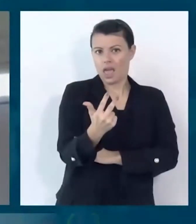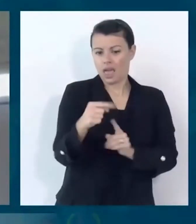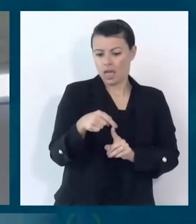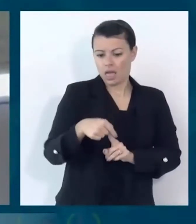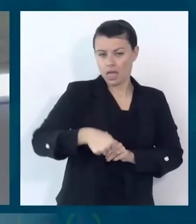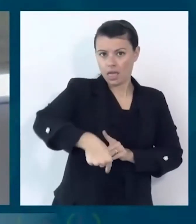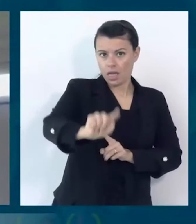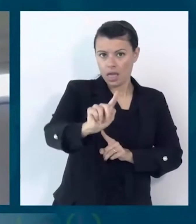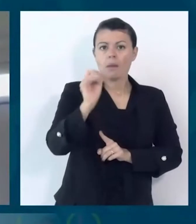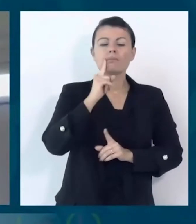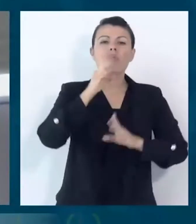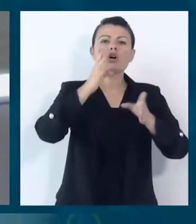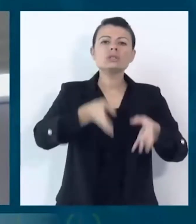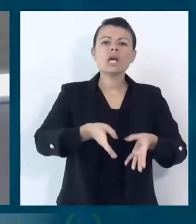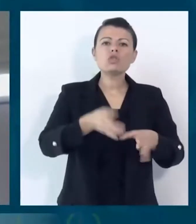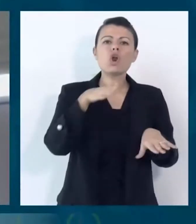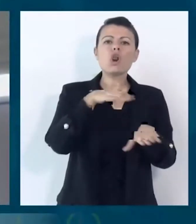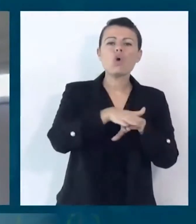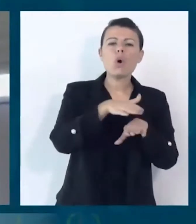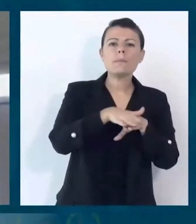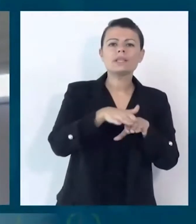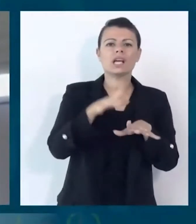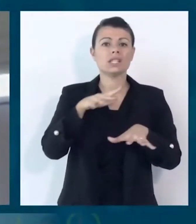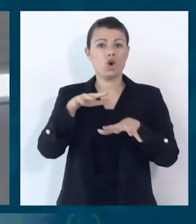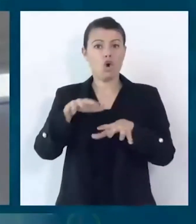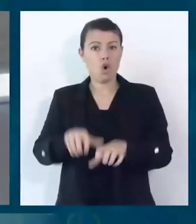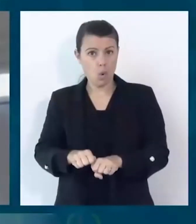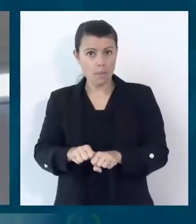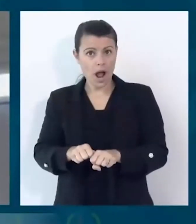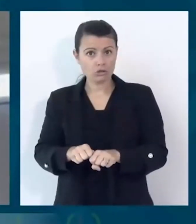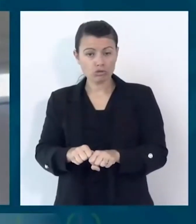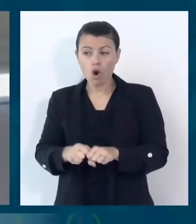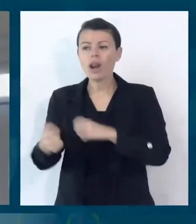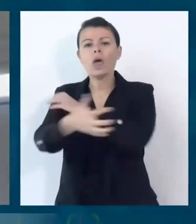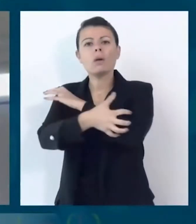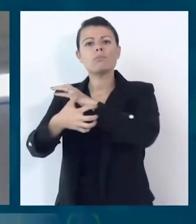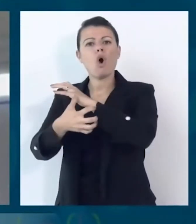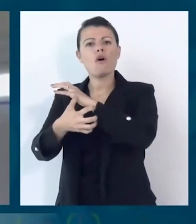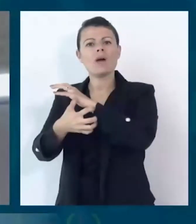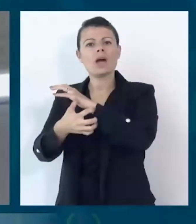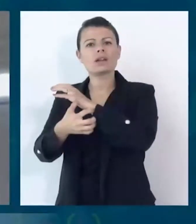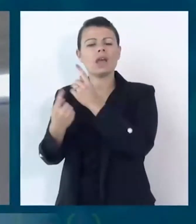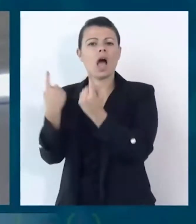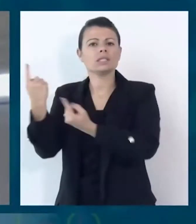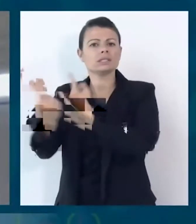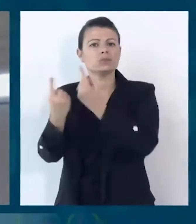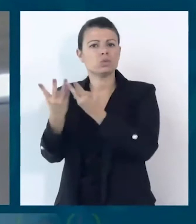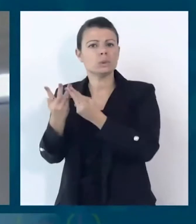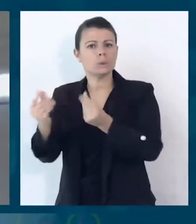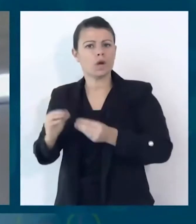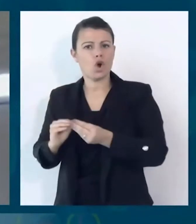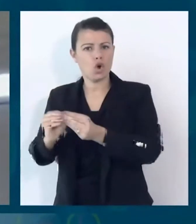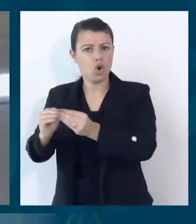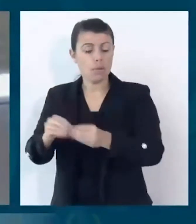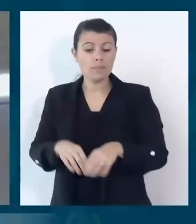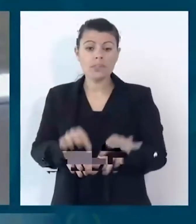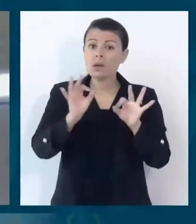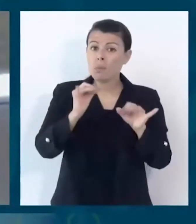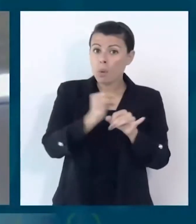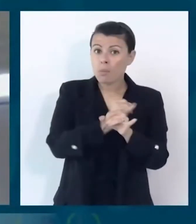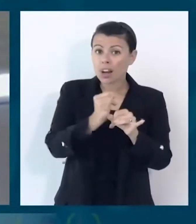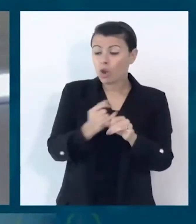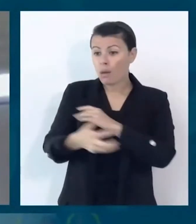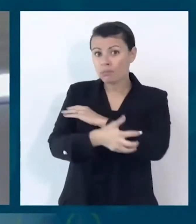competenze, dell'occupazione e della riduzione della povertà. In particolare per quanto riguarda quest'ultimo